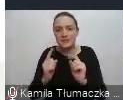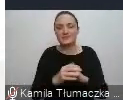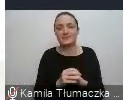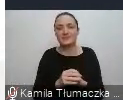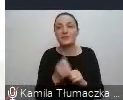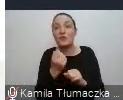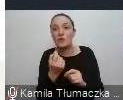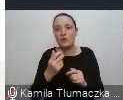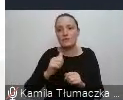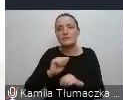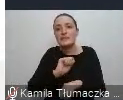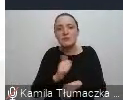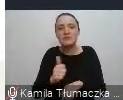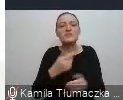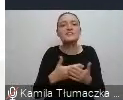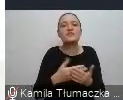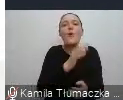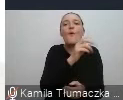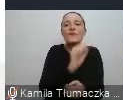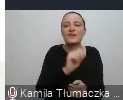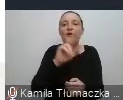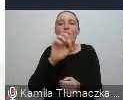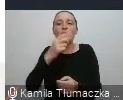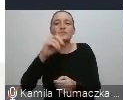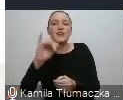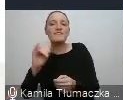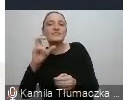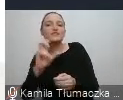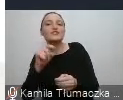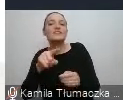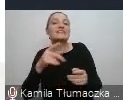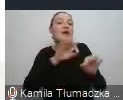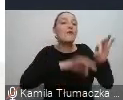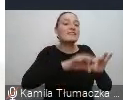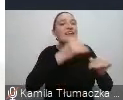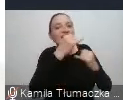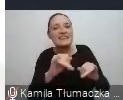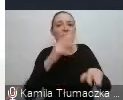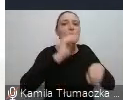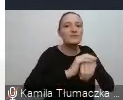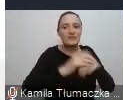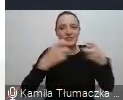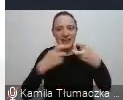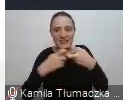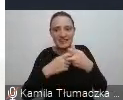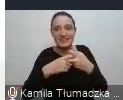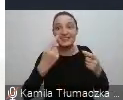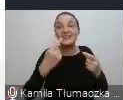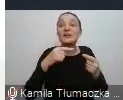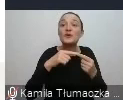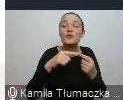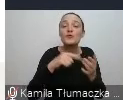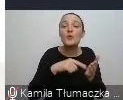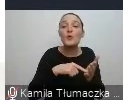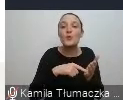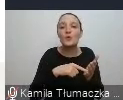nieprofesjonalnie, dlatego że Pani Ola Rodziewicz, z którą się poznałyśmy na innej konferencji online, puściła takie